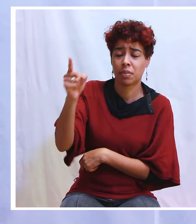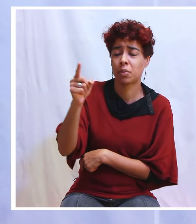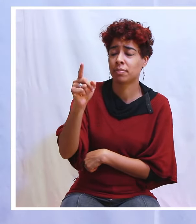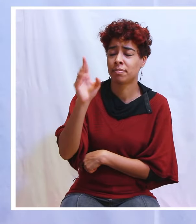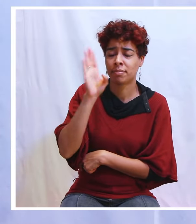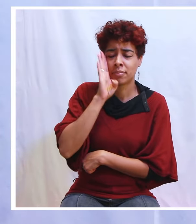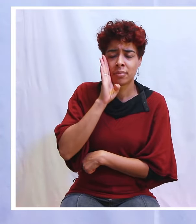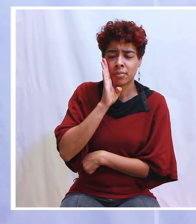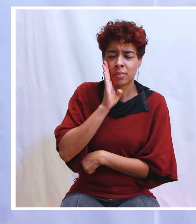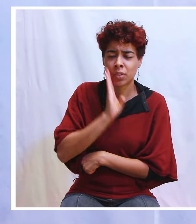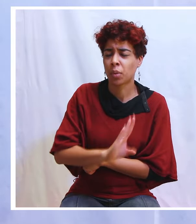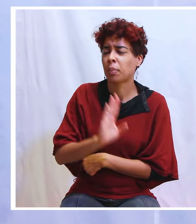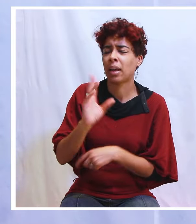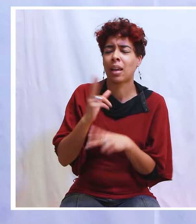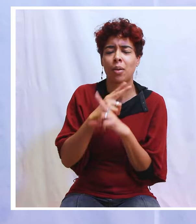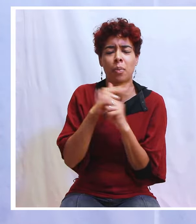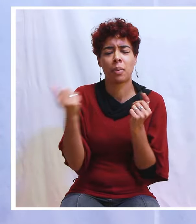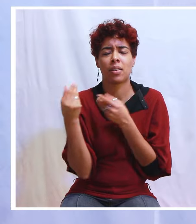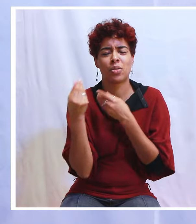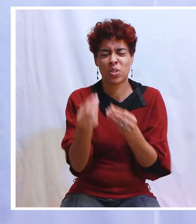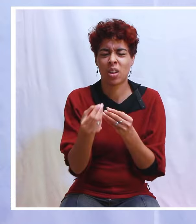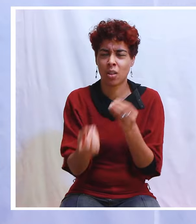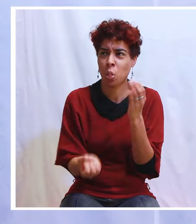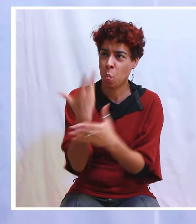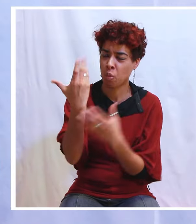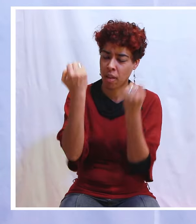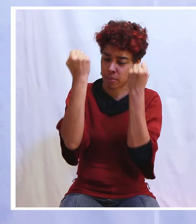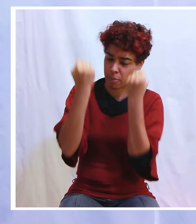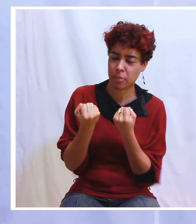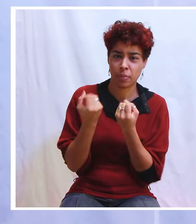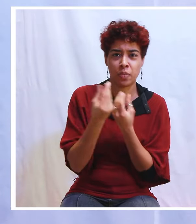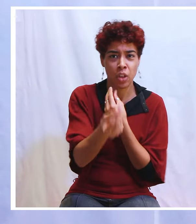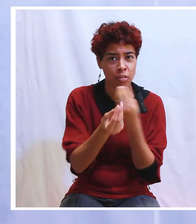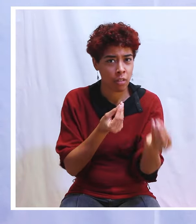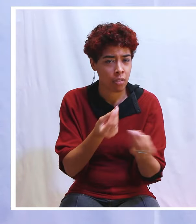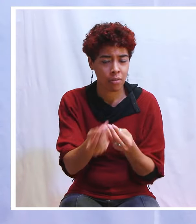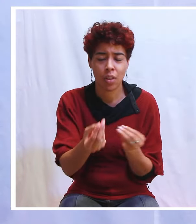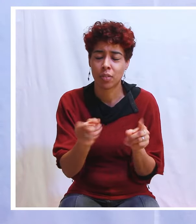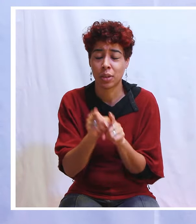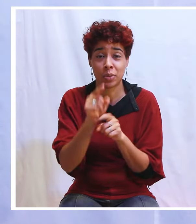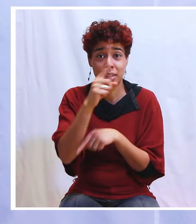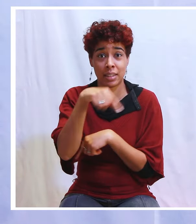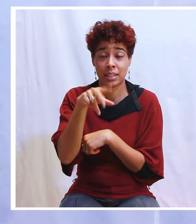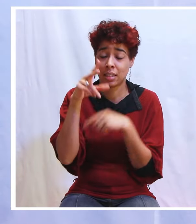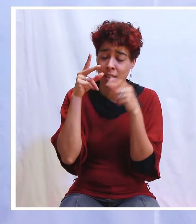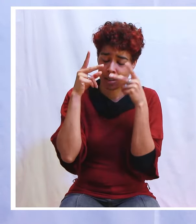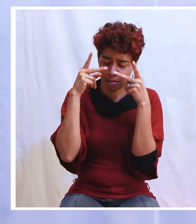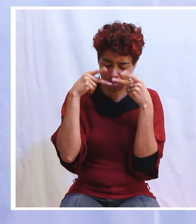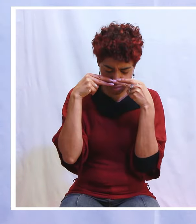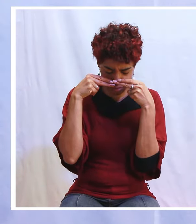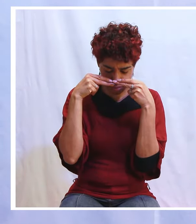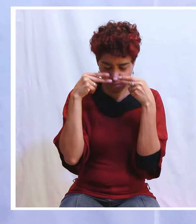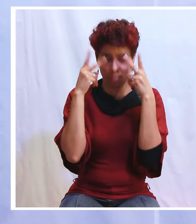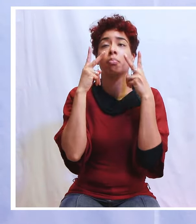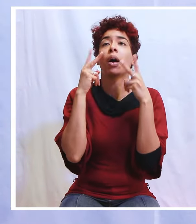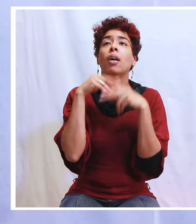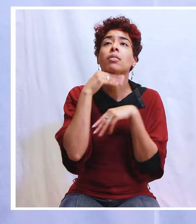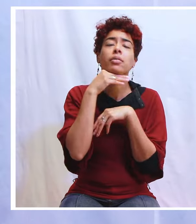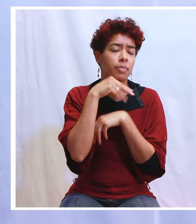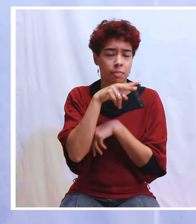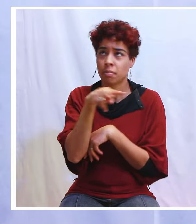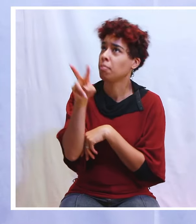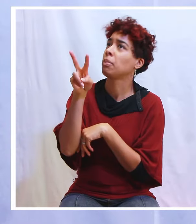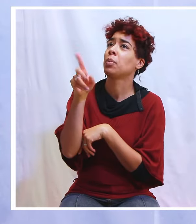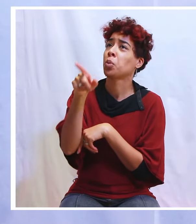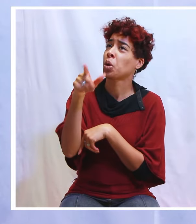Dieu, pour que ta paix les accompagne, pour que des forces nouvelles leur soient communiquées, Seigneur, et que leurs yeux, Seigneur, au lieu de baisser, se lèvent sur toi